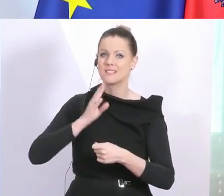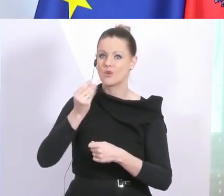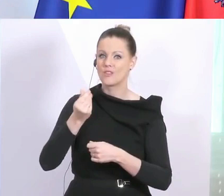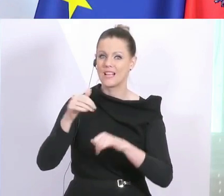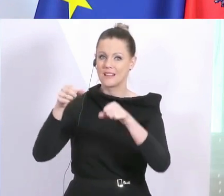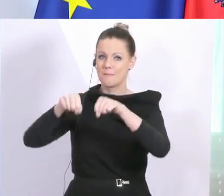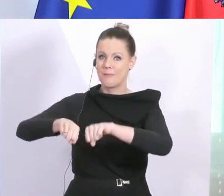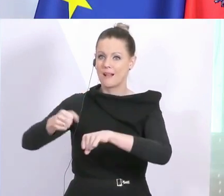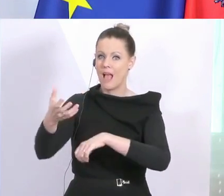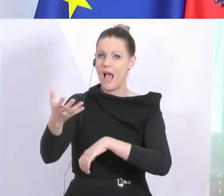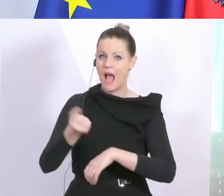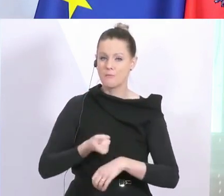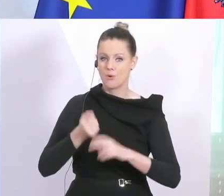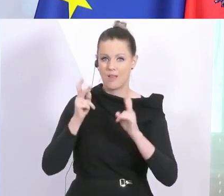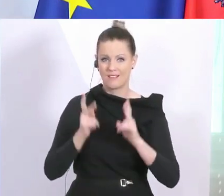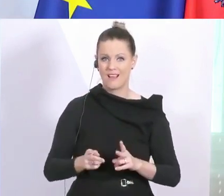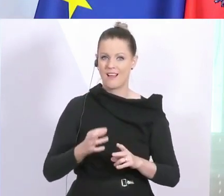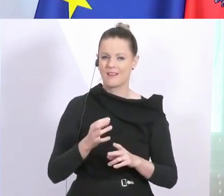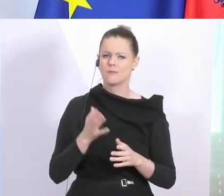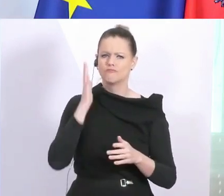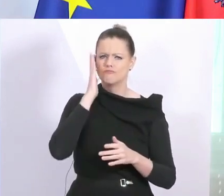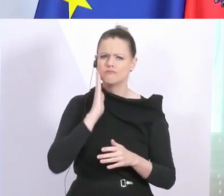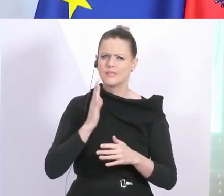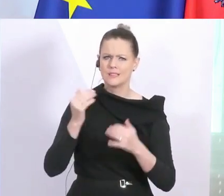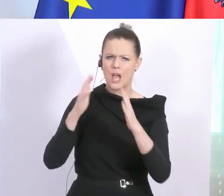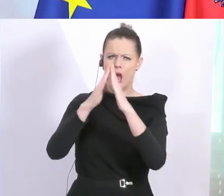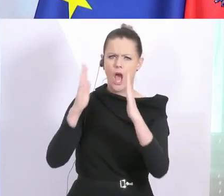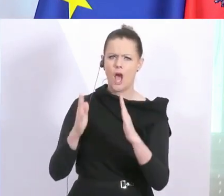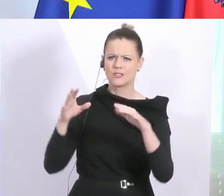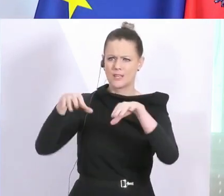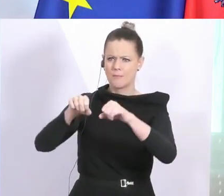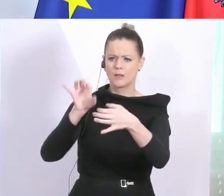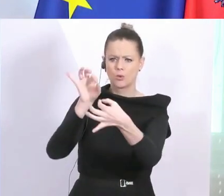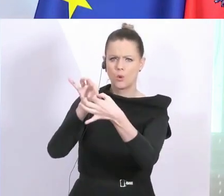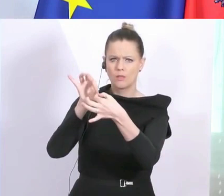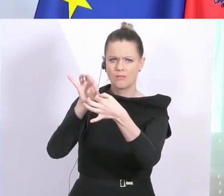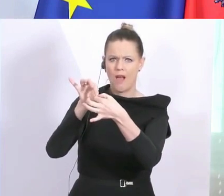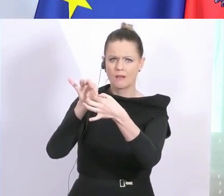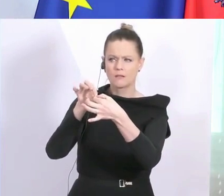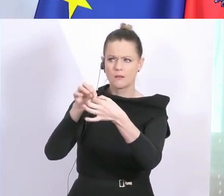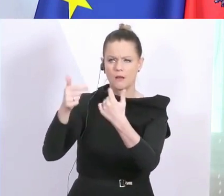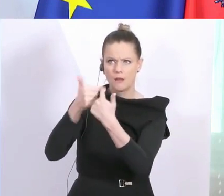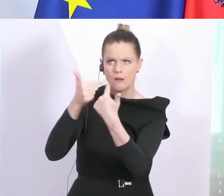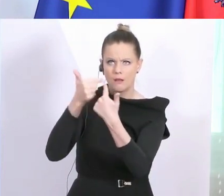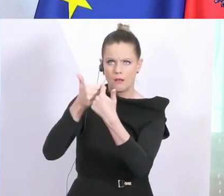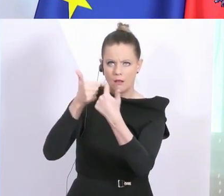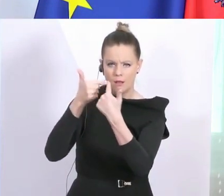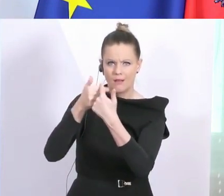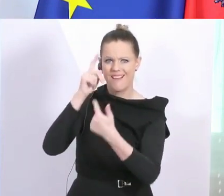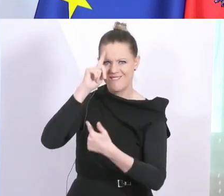klares Verfahren, bitte mit der jeweiligen Bank Verbindung aufnehmen, damit auch da einerseits die gerade